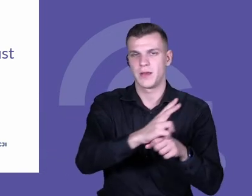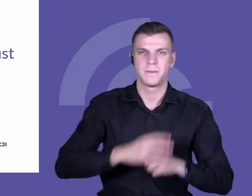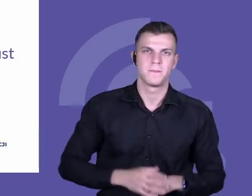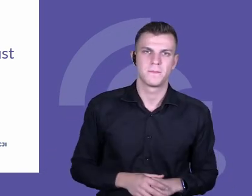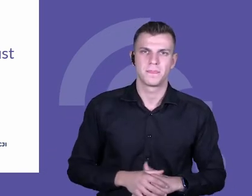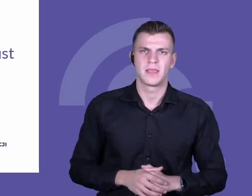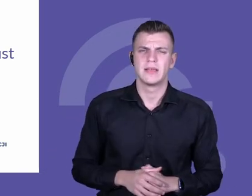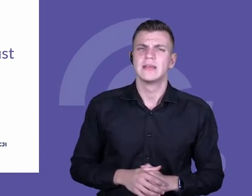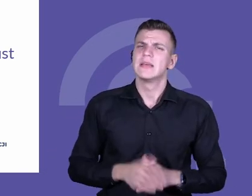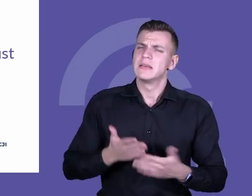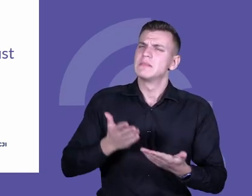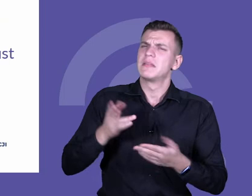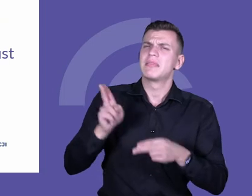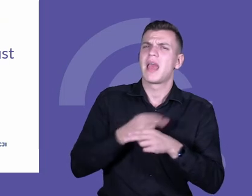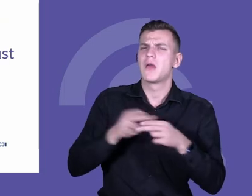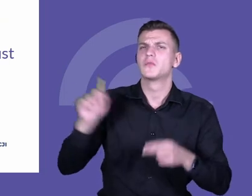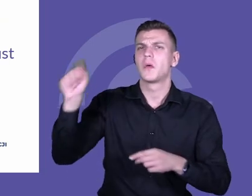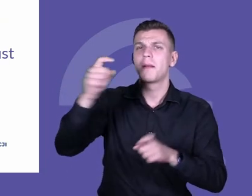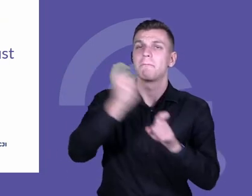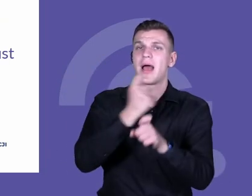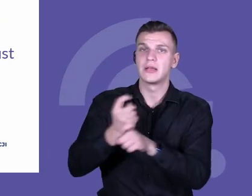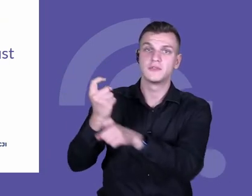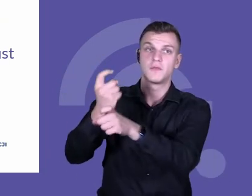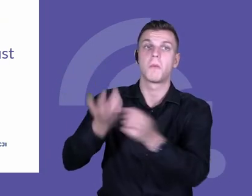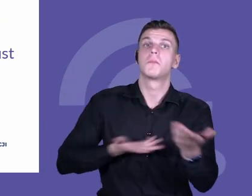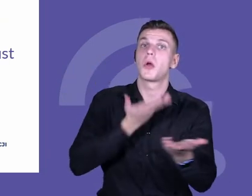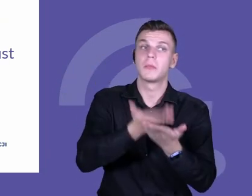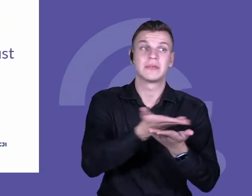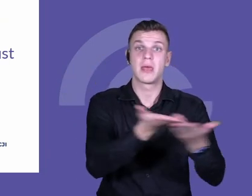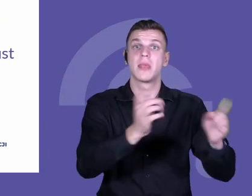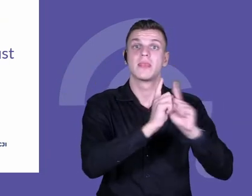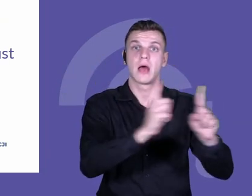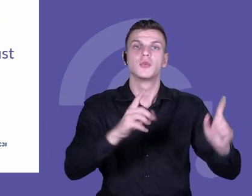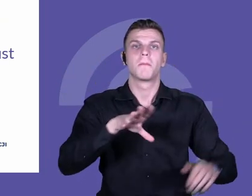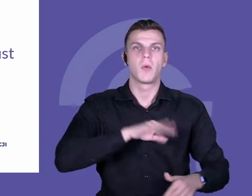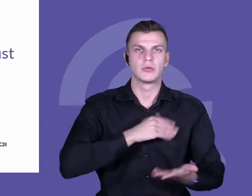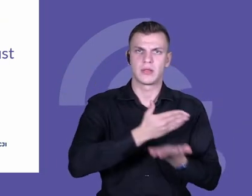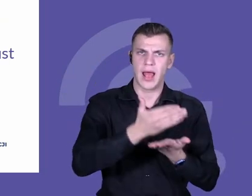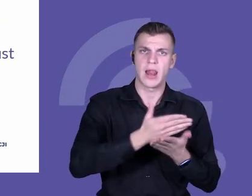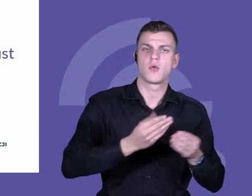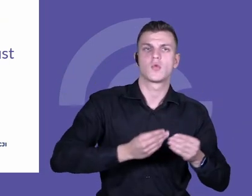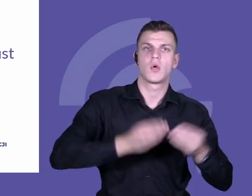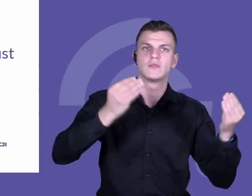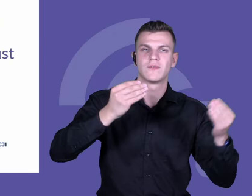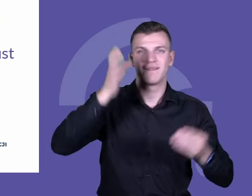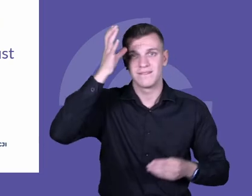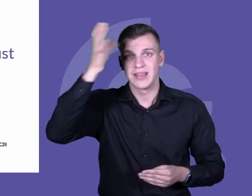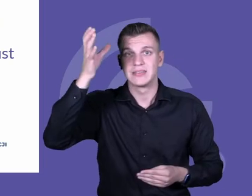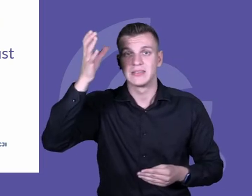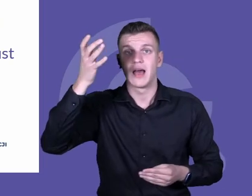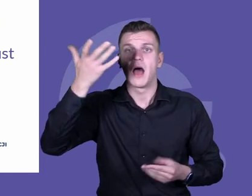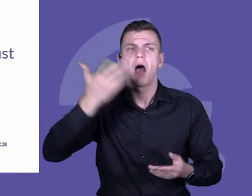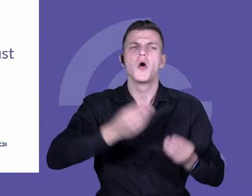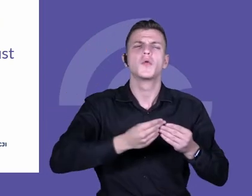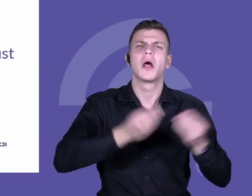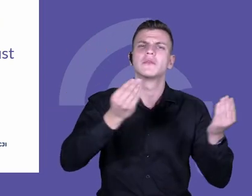oferowało możliwość dla nauczycieli, żeby rozwijali się zawodowo i ze względu na wynagrodzenie, jak i